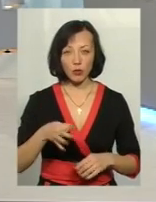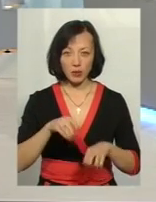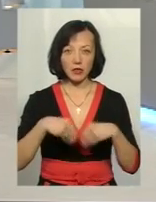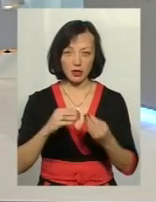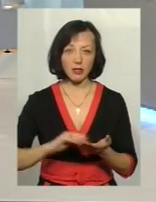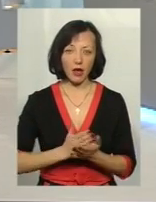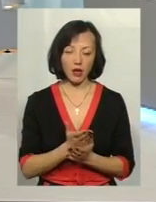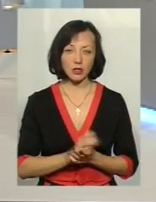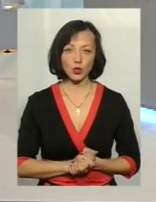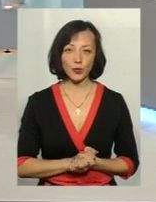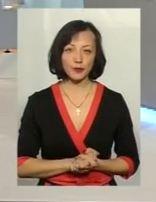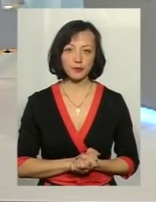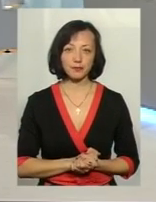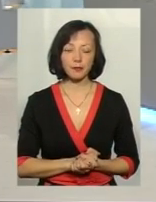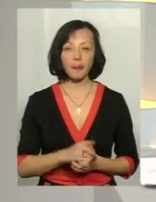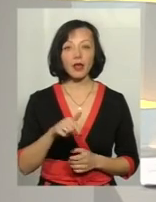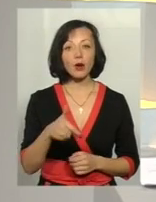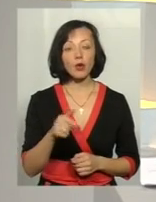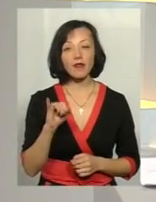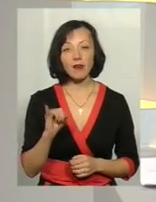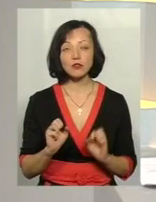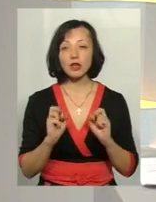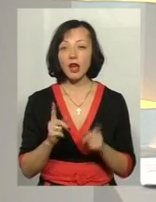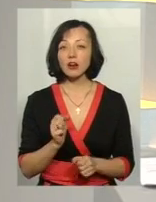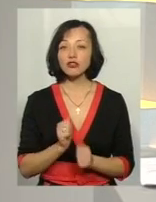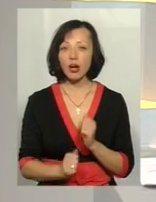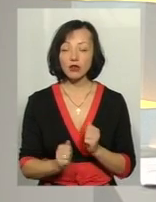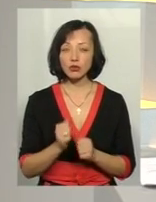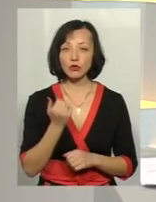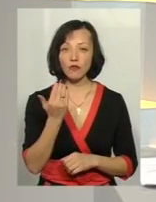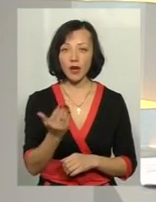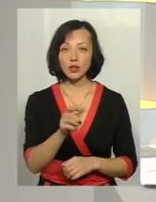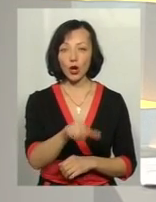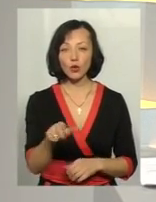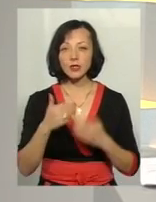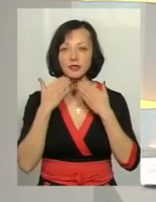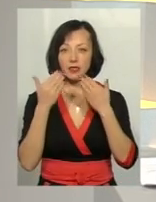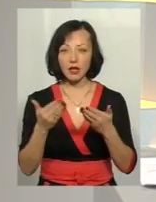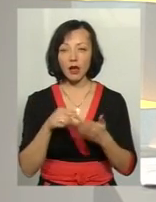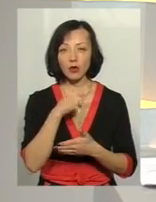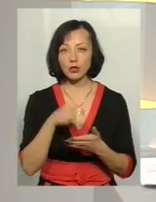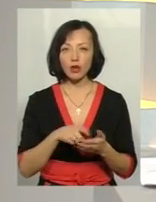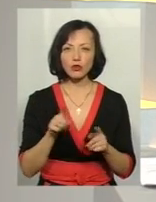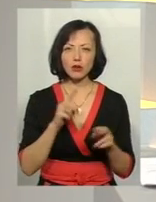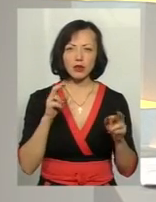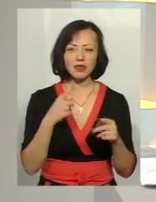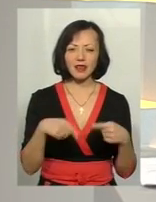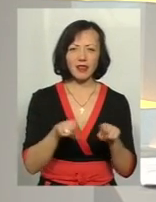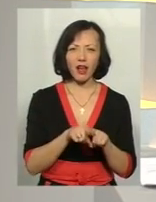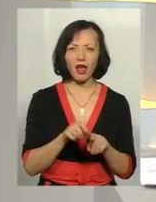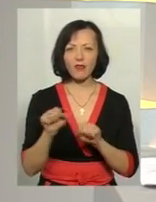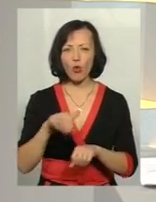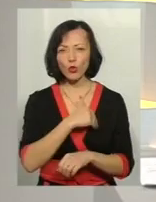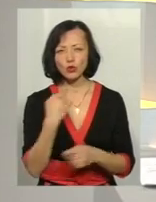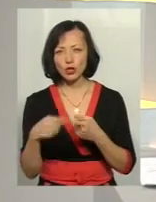якісно. Григорій Іванович, як часто до вас люди звертаються з таким, що не той адвокат, не такий, я